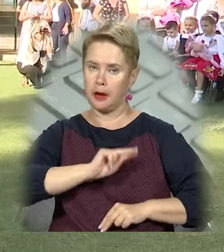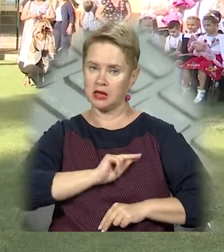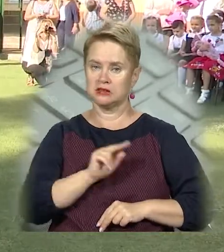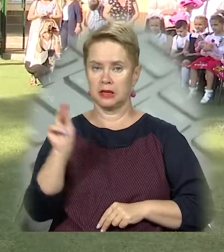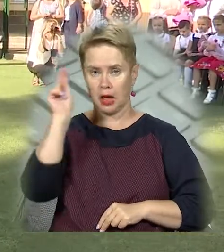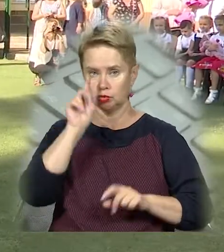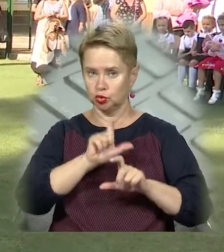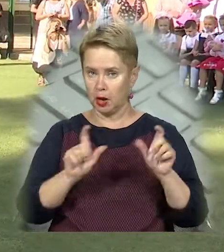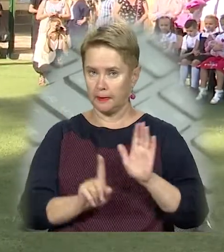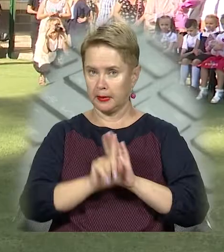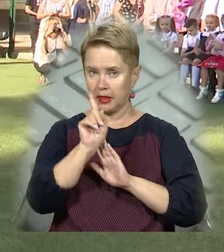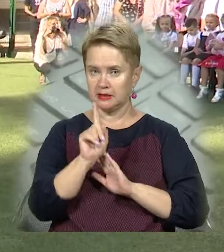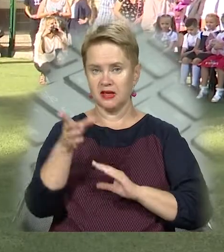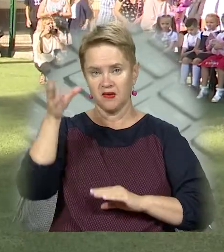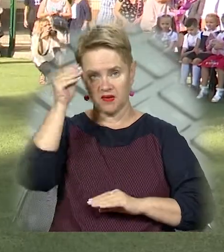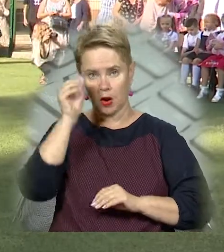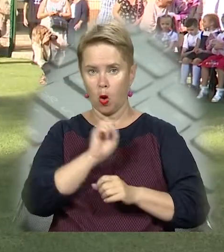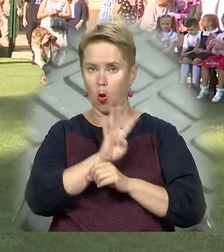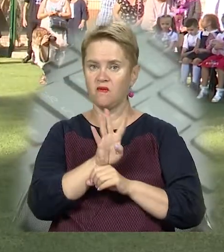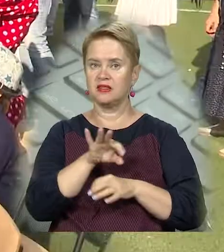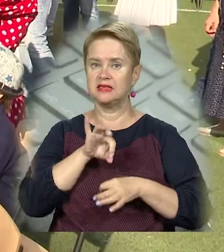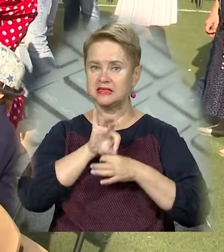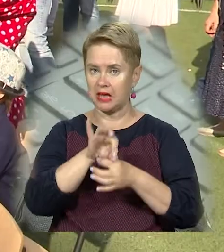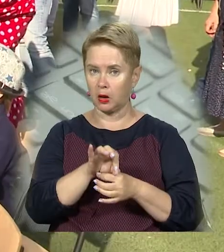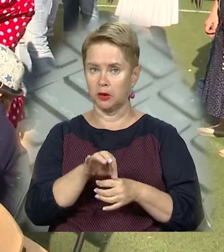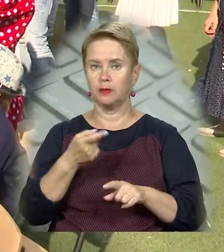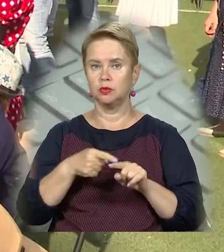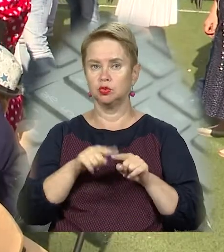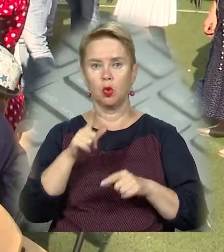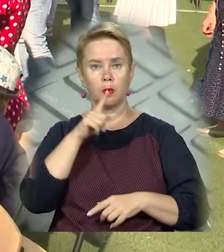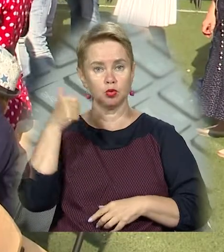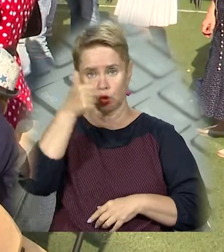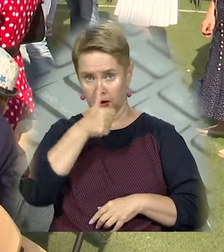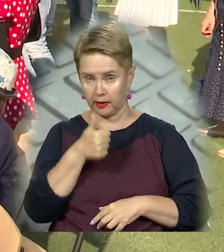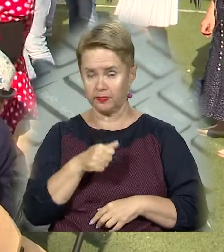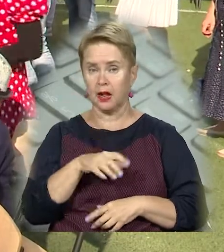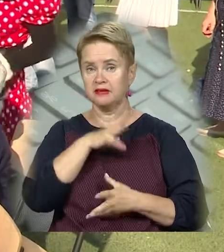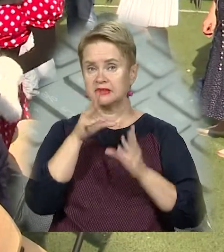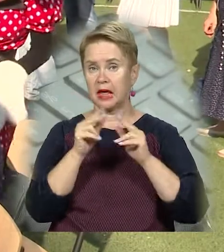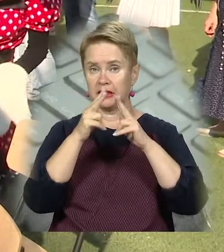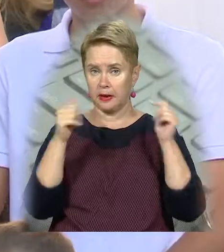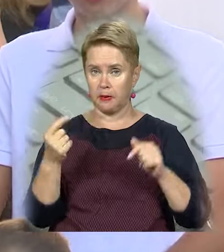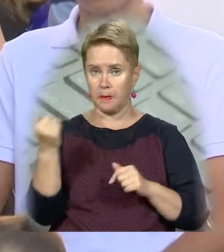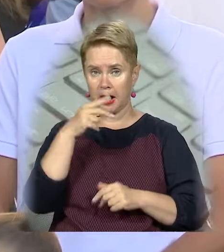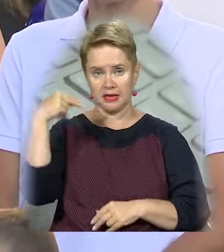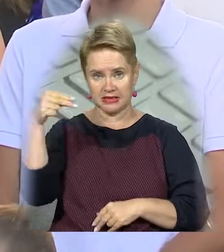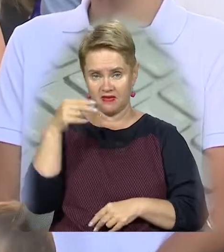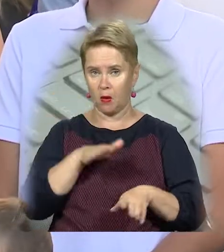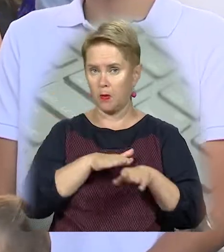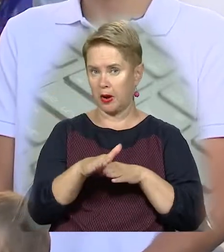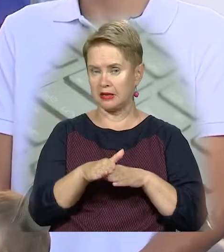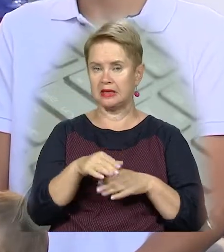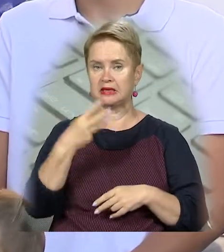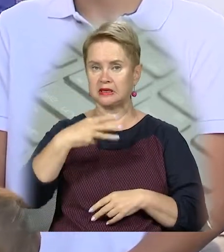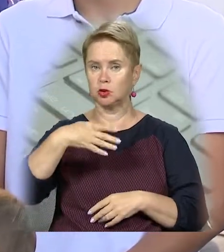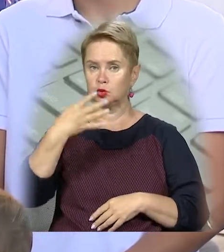навчальний заклад також планує і з врахуванням ковідних заходів, які запровадили ще торік. Загалом на Дніпропетровщині перший дзвоник пролунав